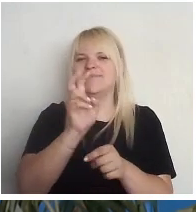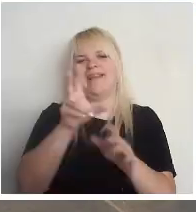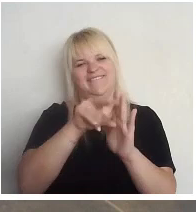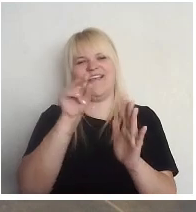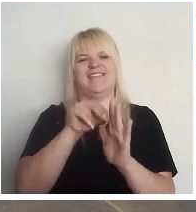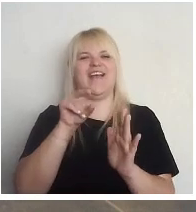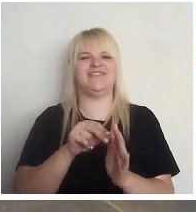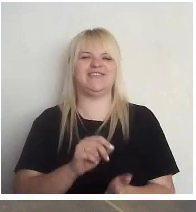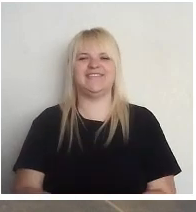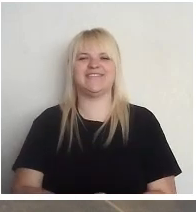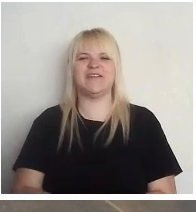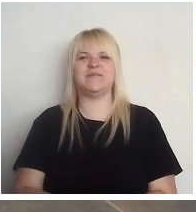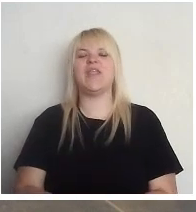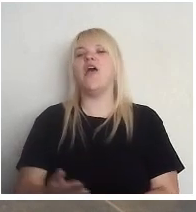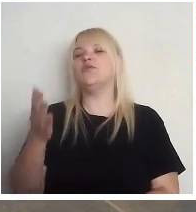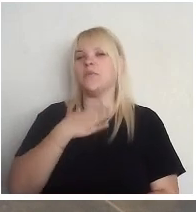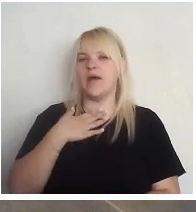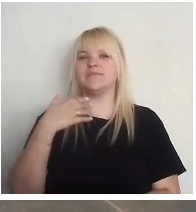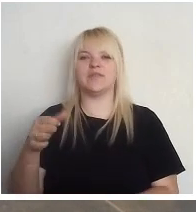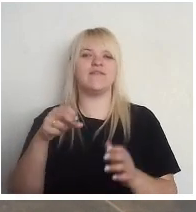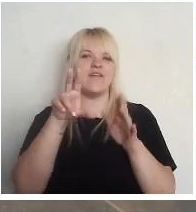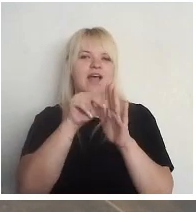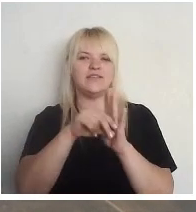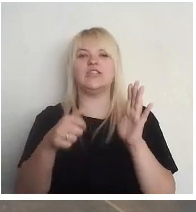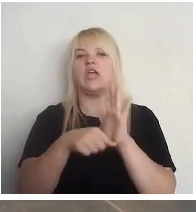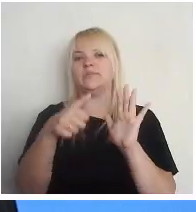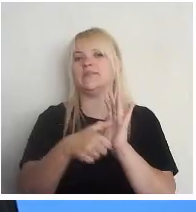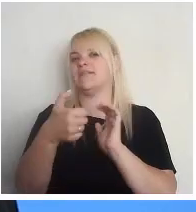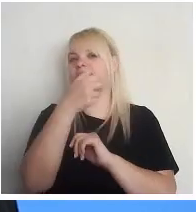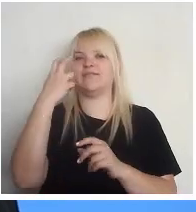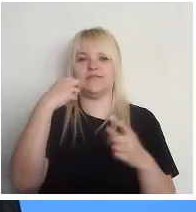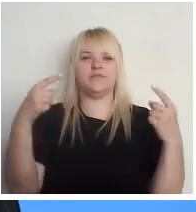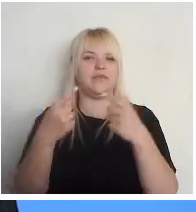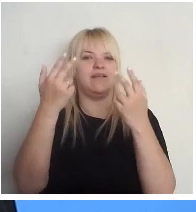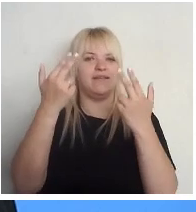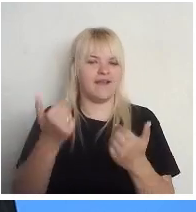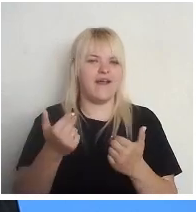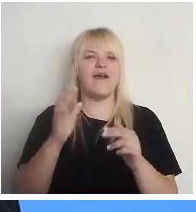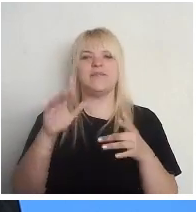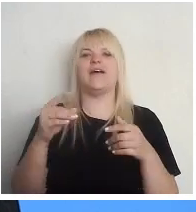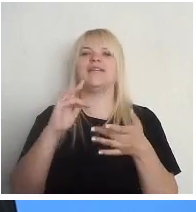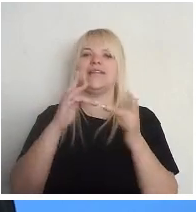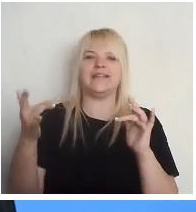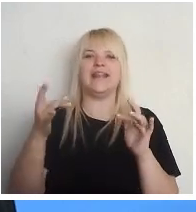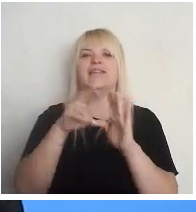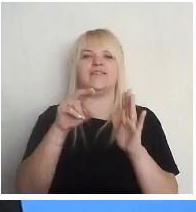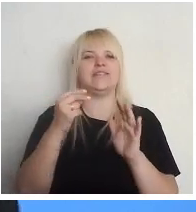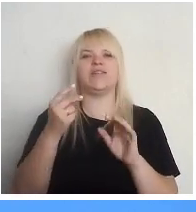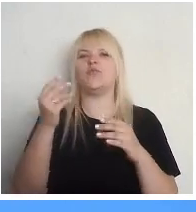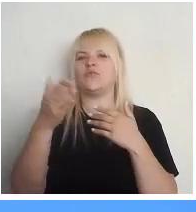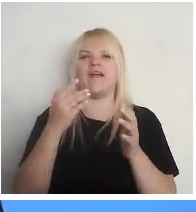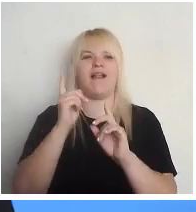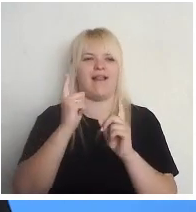No manas puses vēlēšanām no 16 gadiem, jā. Prievēlēšanām tuvākajā laikā mums nedraud, bet